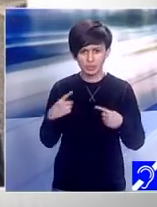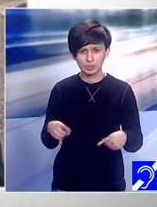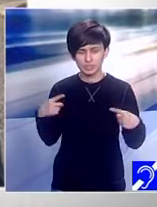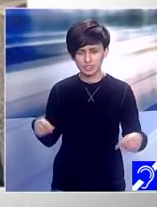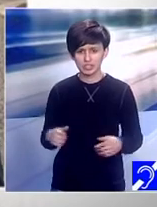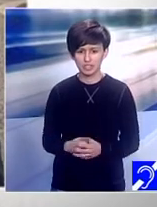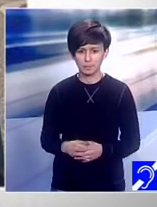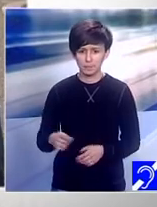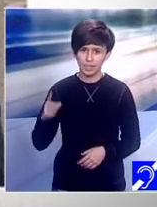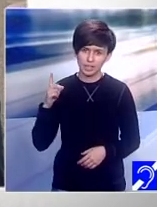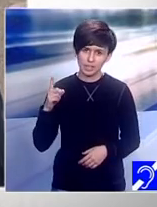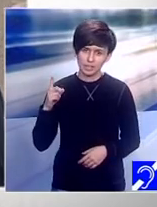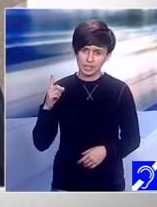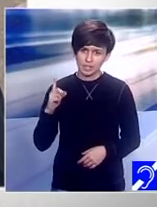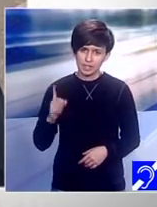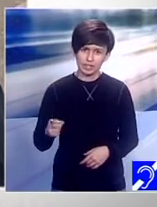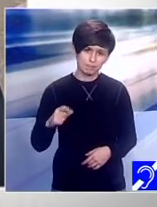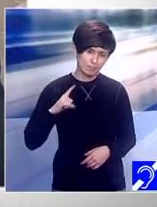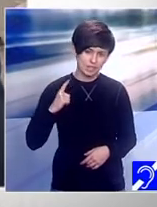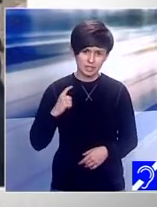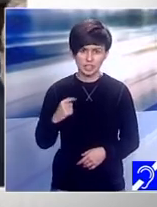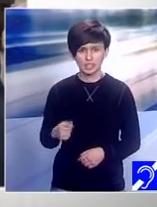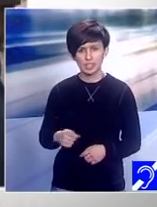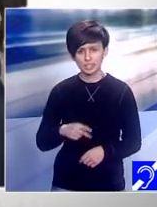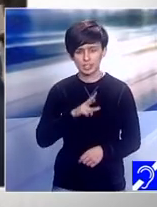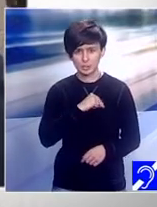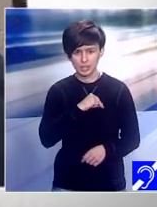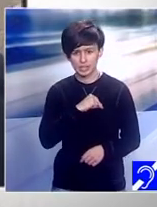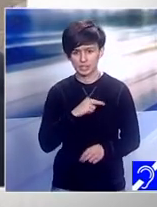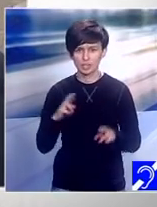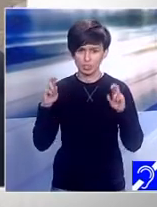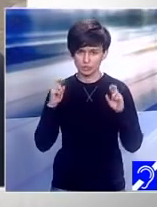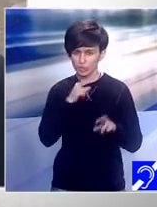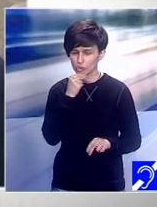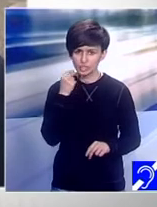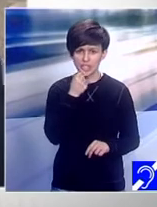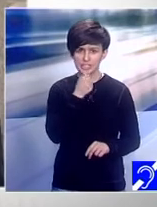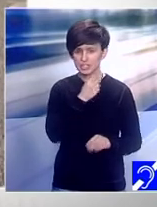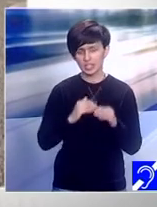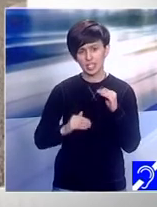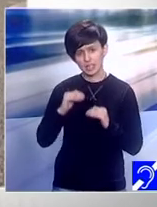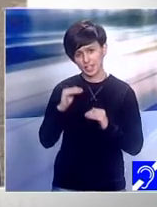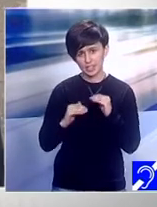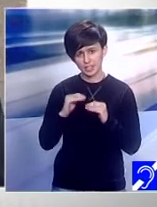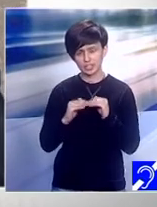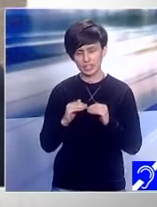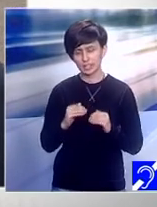copiii cu sindrom Down merită o șansă, merită șansa la egalitate și vrem să